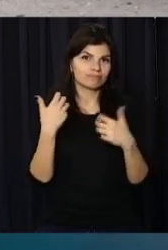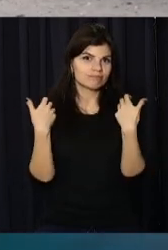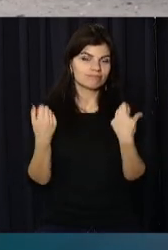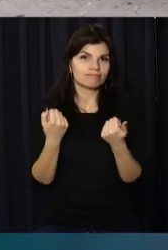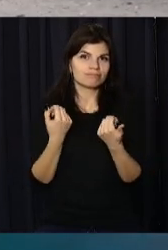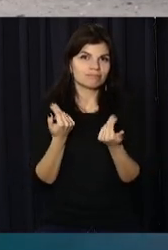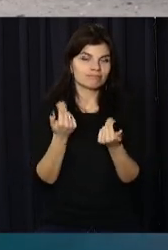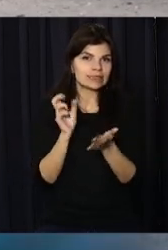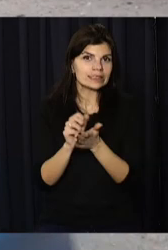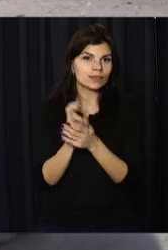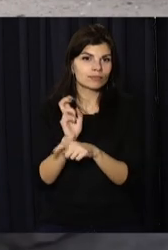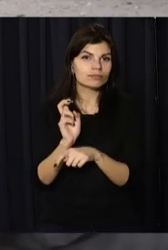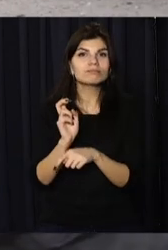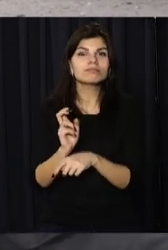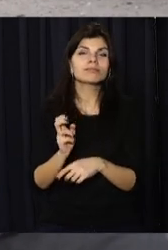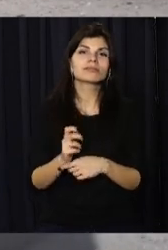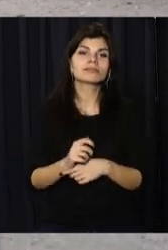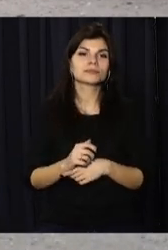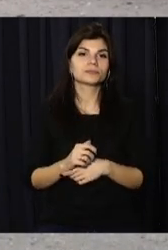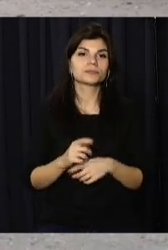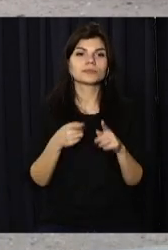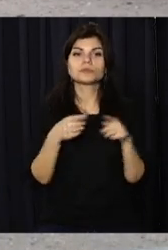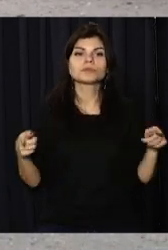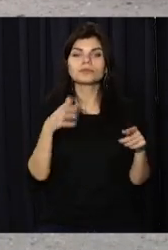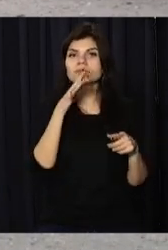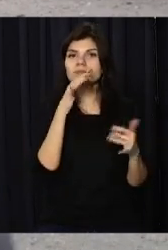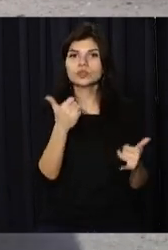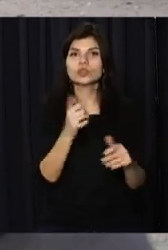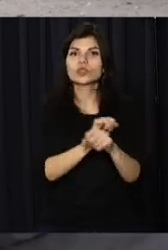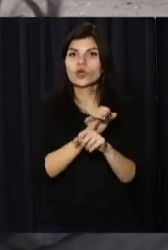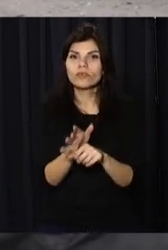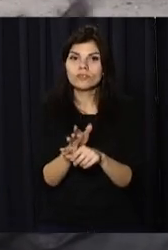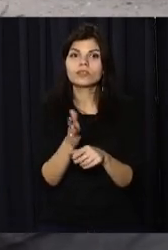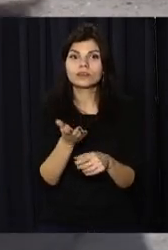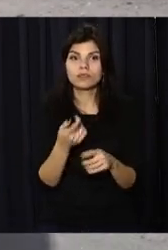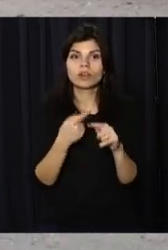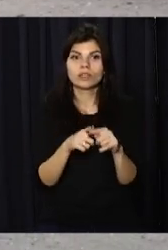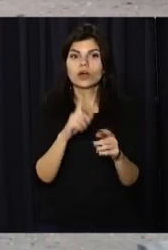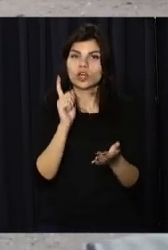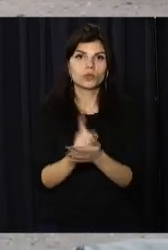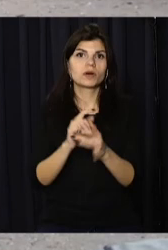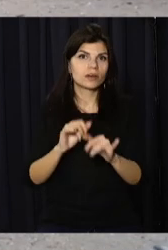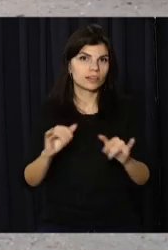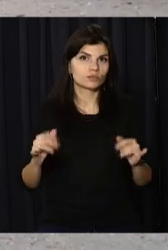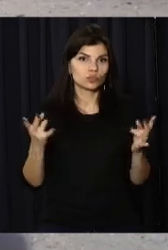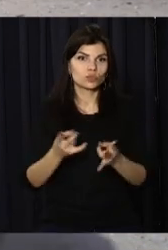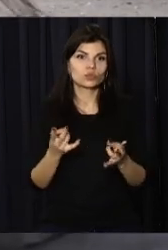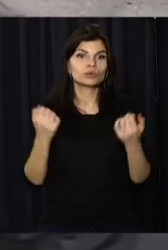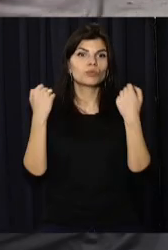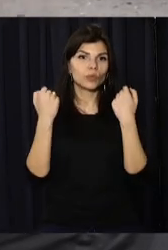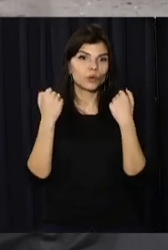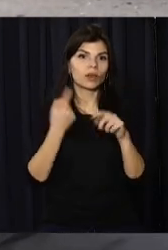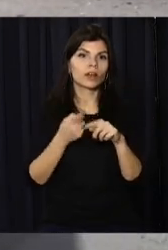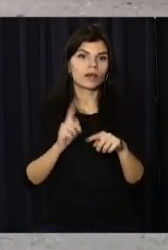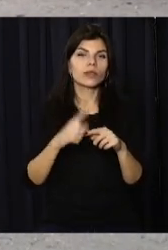більше, в час епідемії ковідної потрібно це все розвивати. Спорт